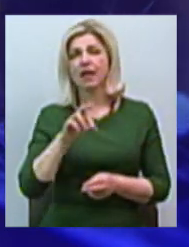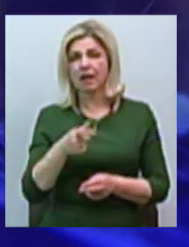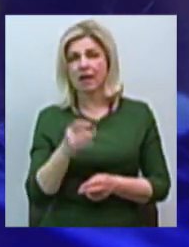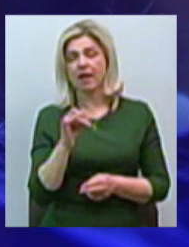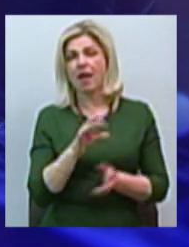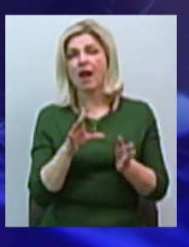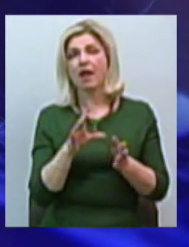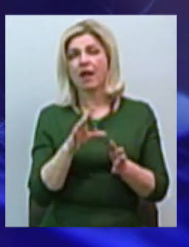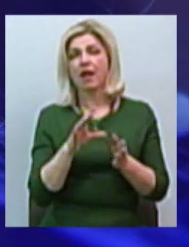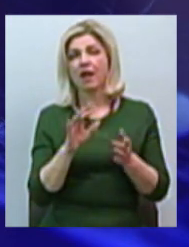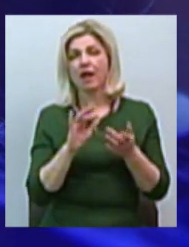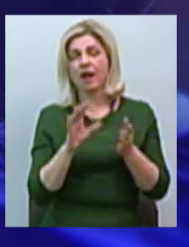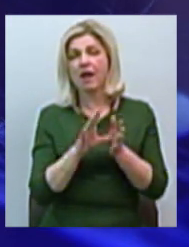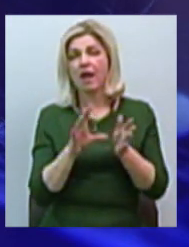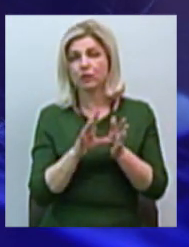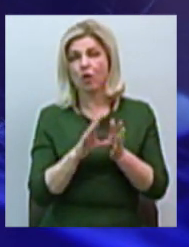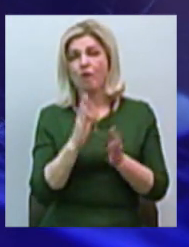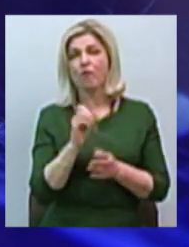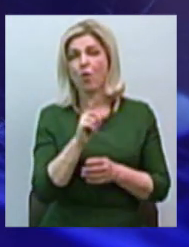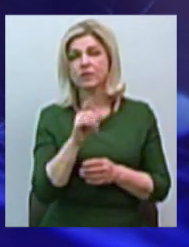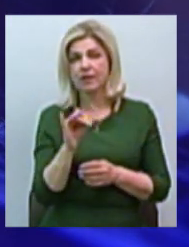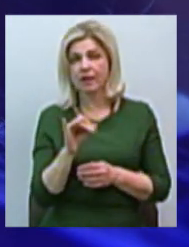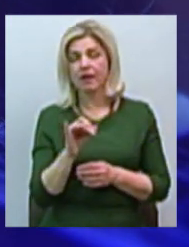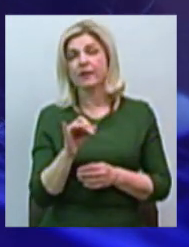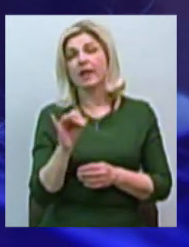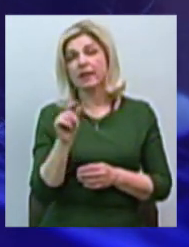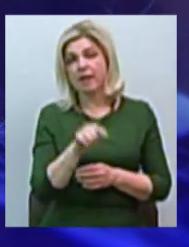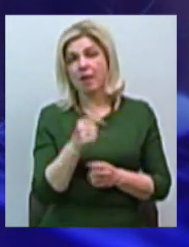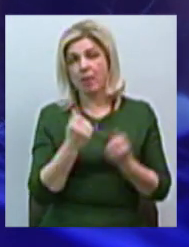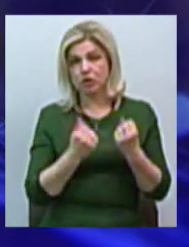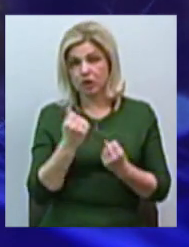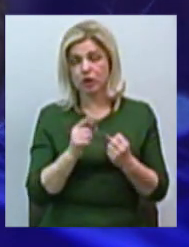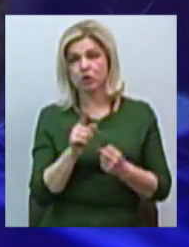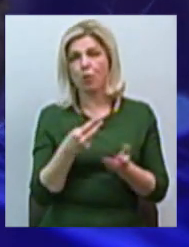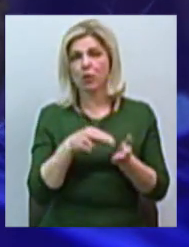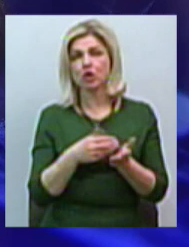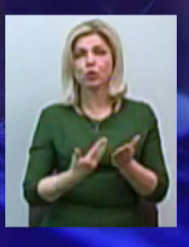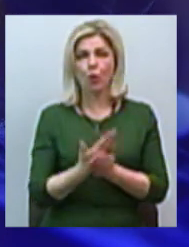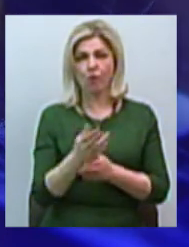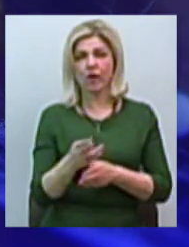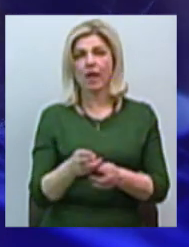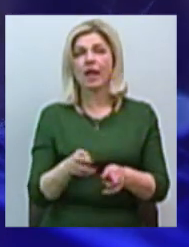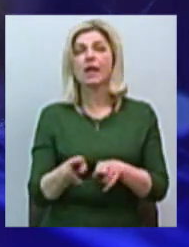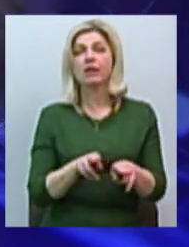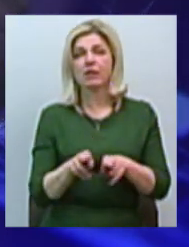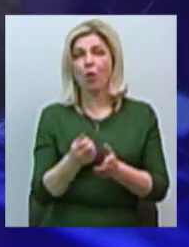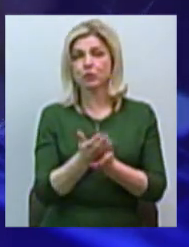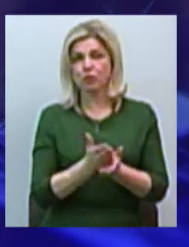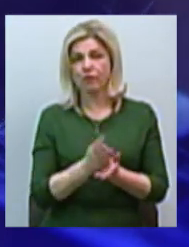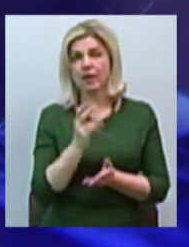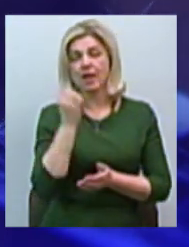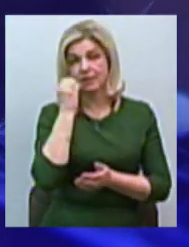це все ті машини, які поставлені на нові лінії обслужування. А на старих, воно